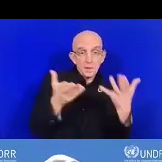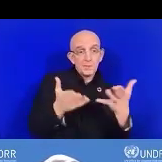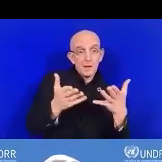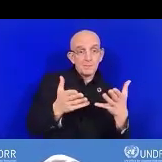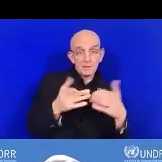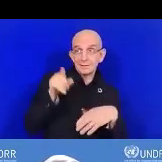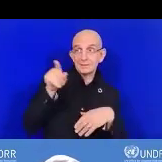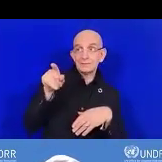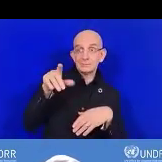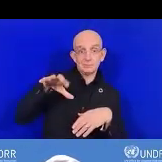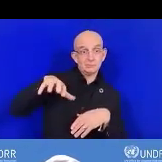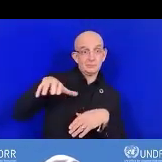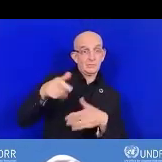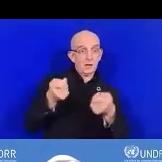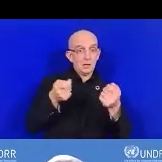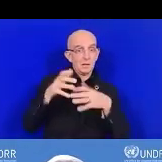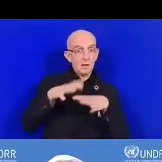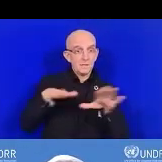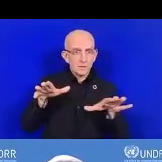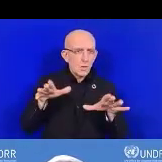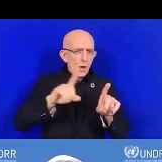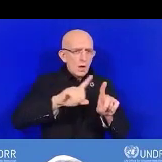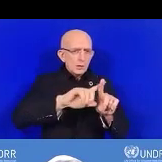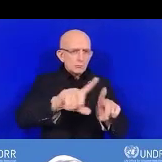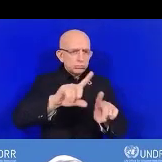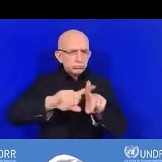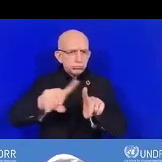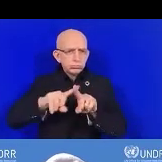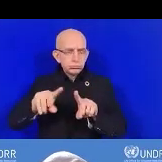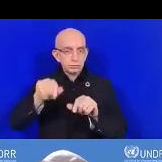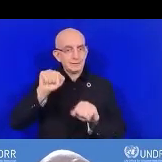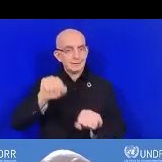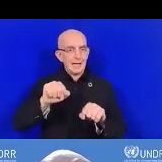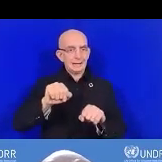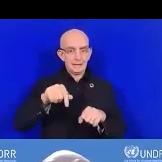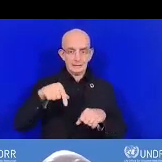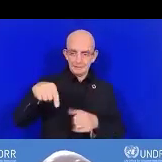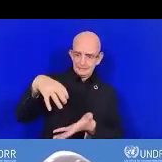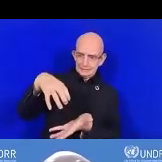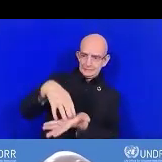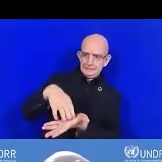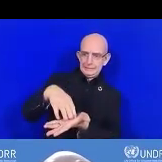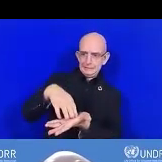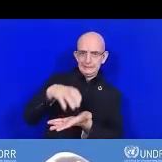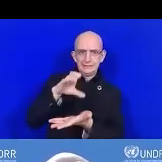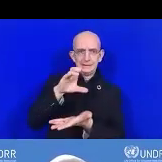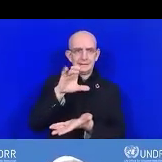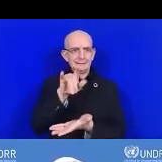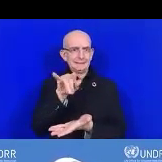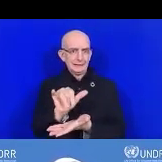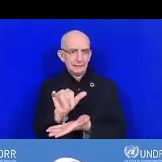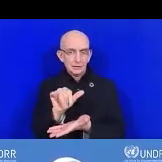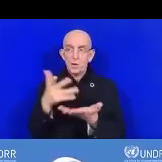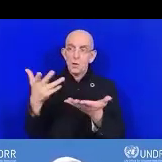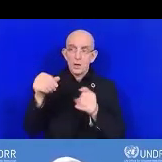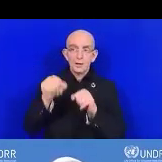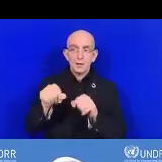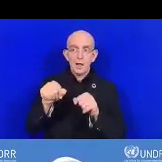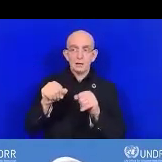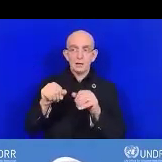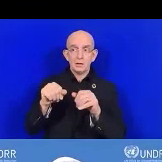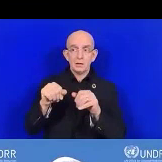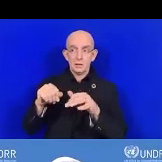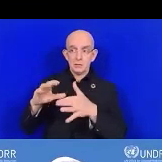outil très flexible. Ça sera utile à tous les niveaux et dans toutes les dimensions du gouvernement.